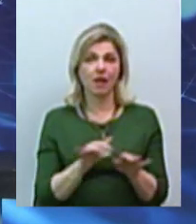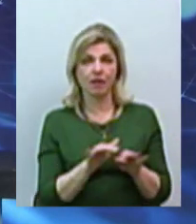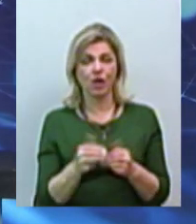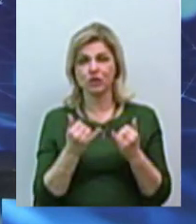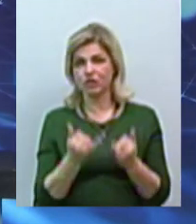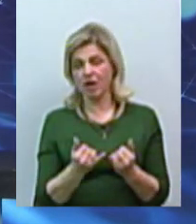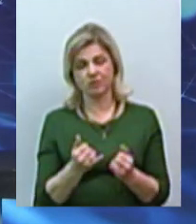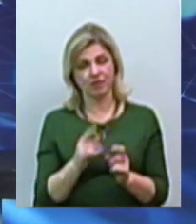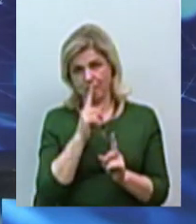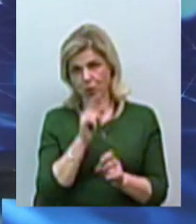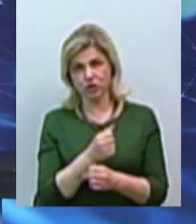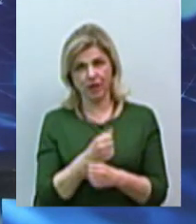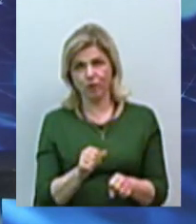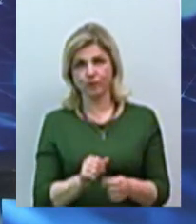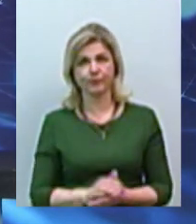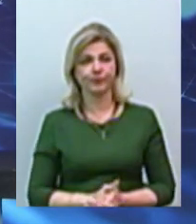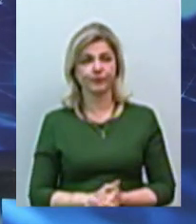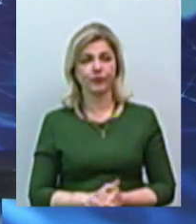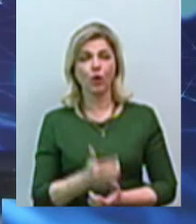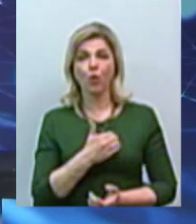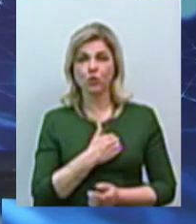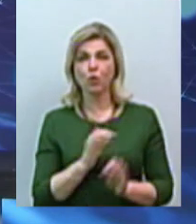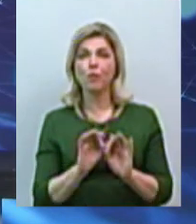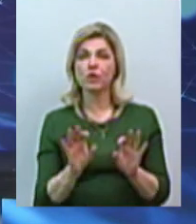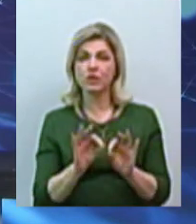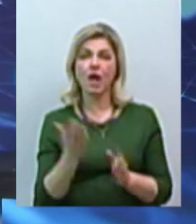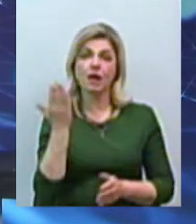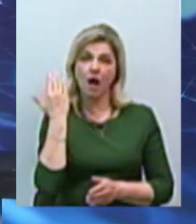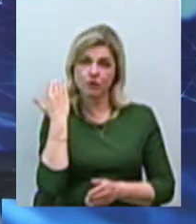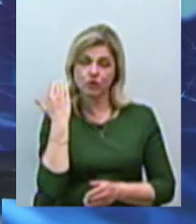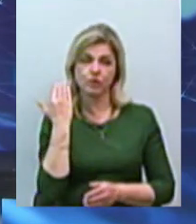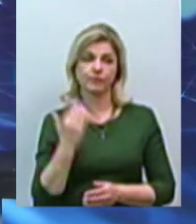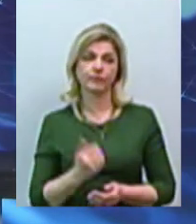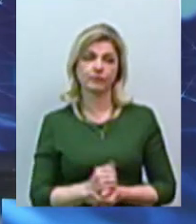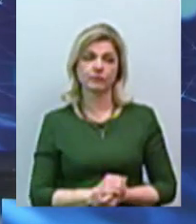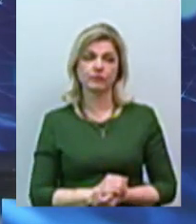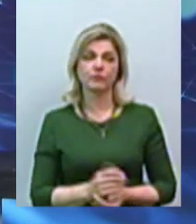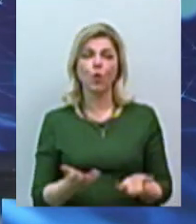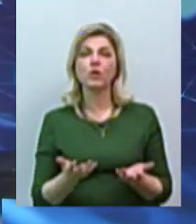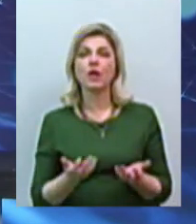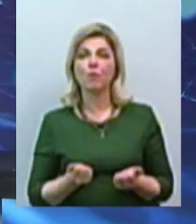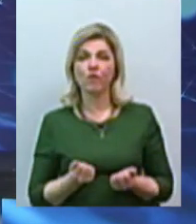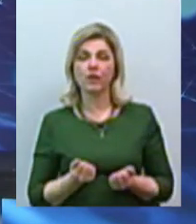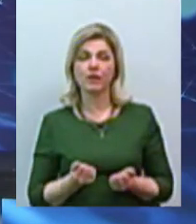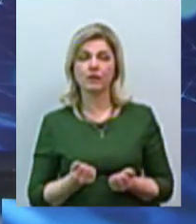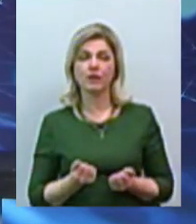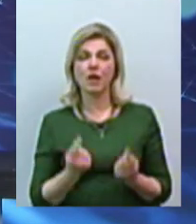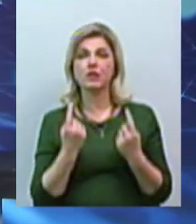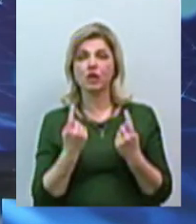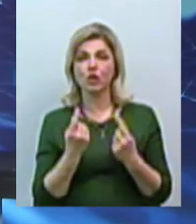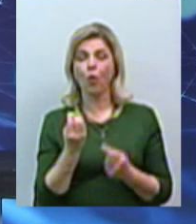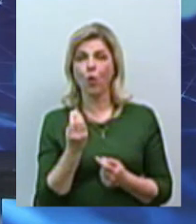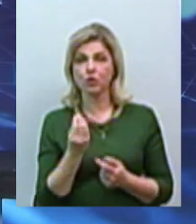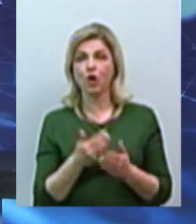вже неможливо. Тобто, ну, я хочу пояснити, раніше ми отримували значні кошти